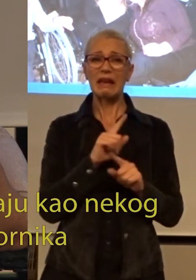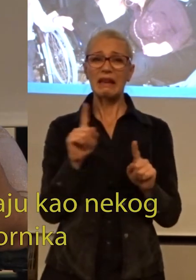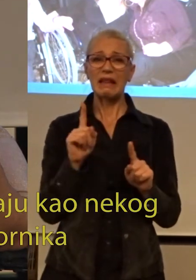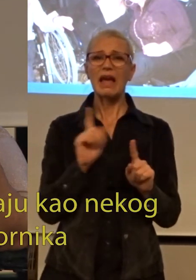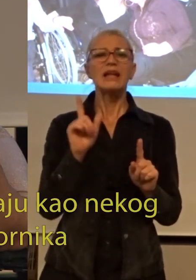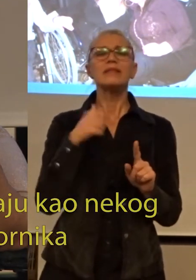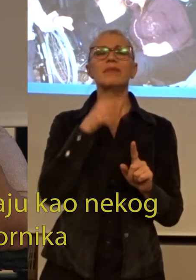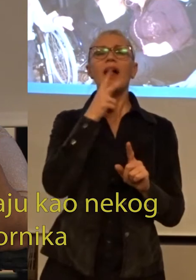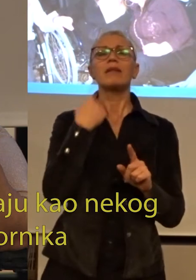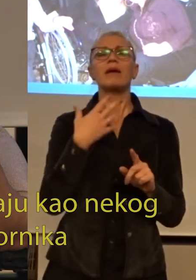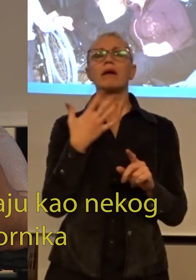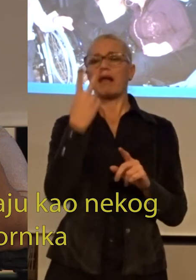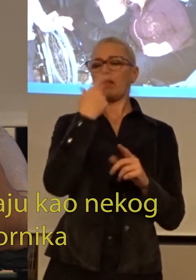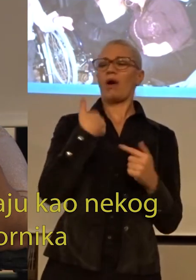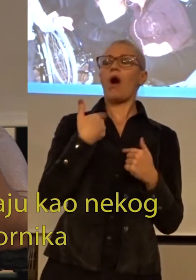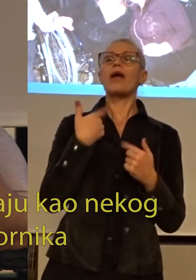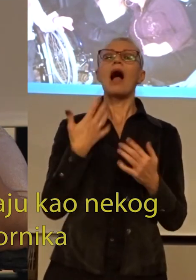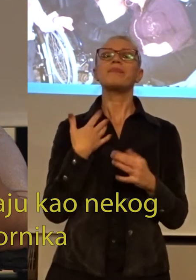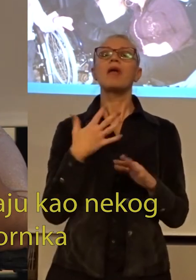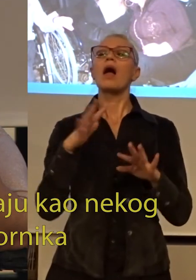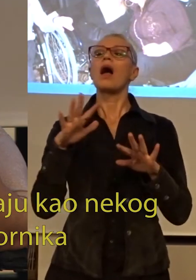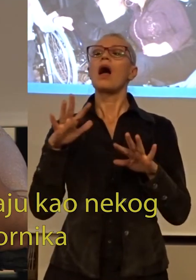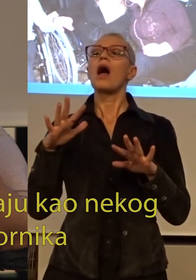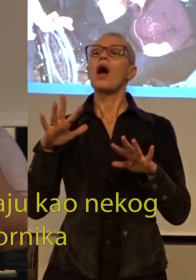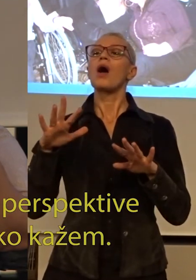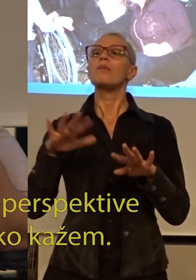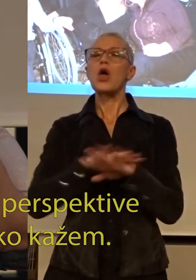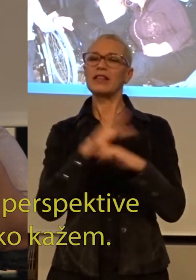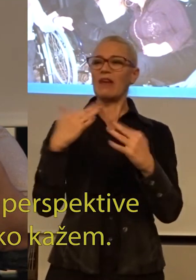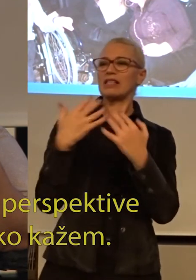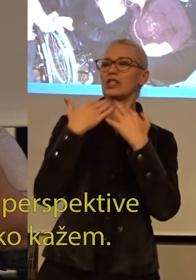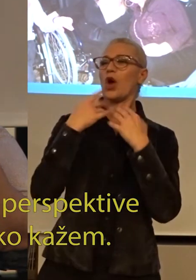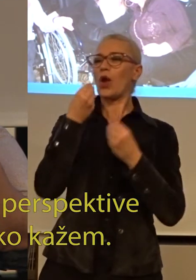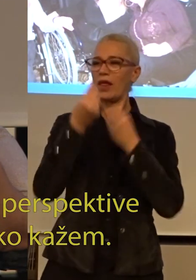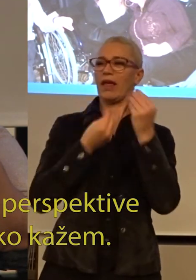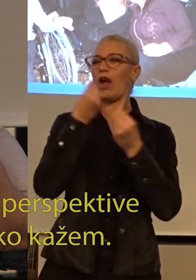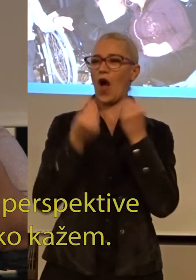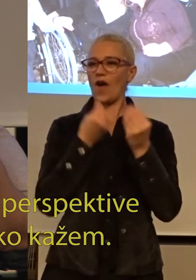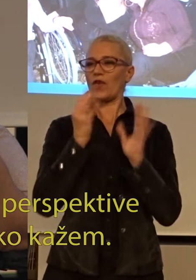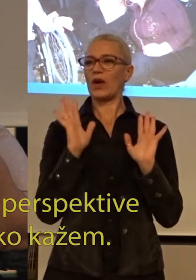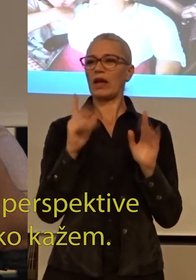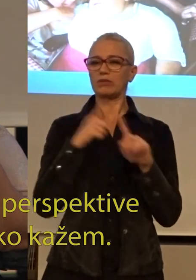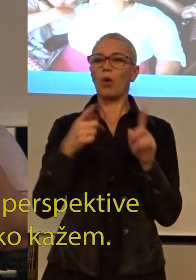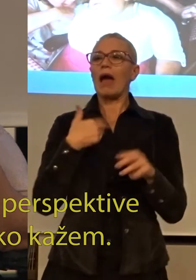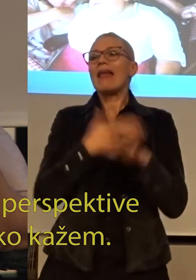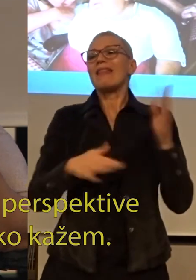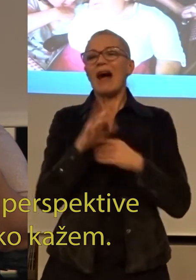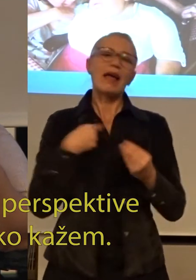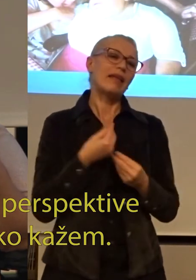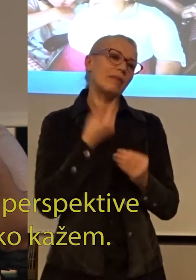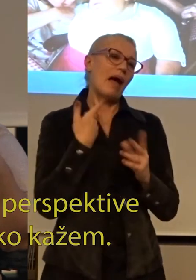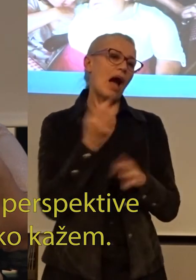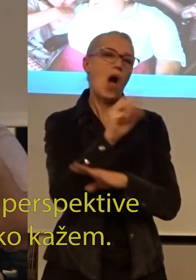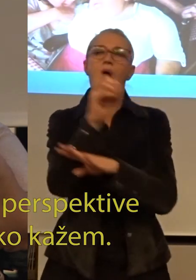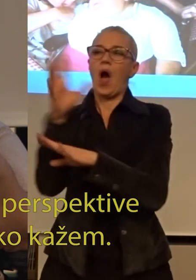jer nisam htjela da ne gledaju kao neku motivaciju govornika koji gleda prvenstvjeno iz svog hendika, pa da je